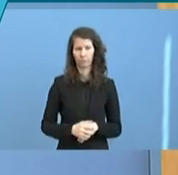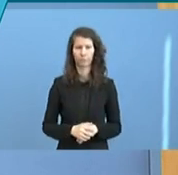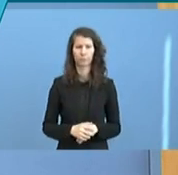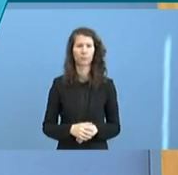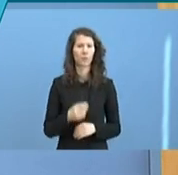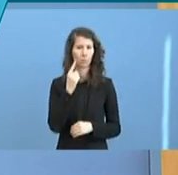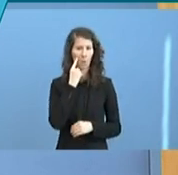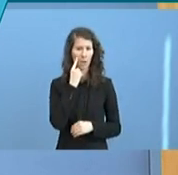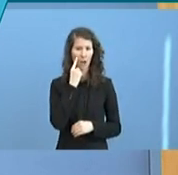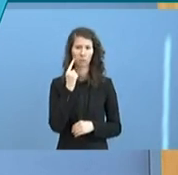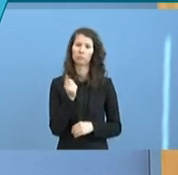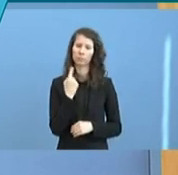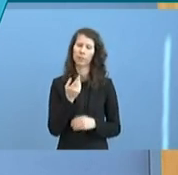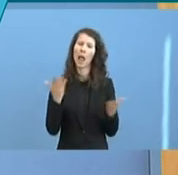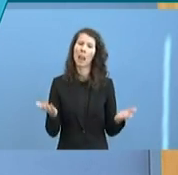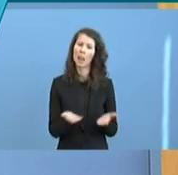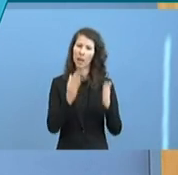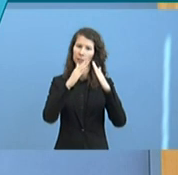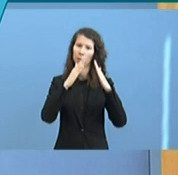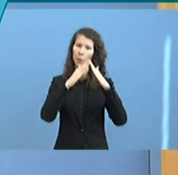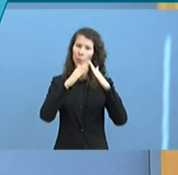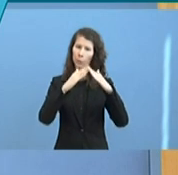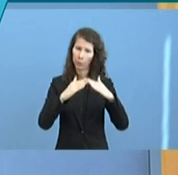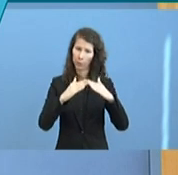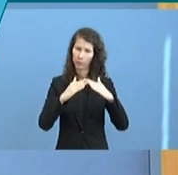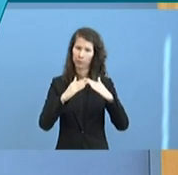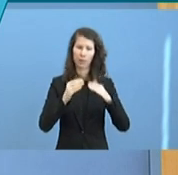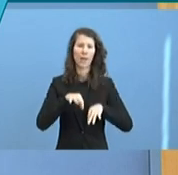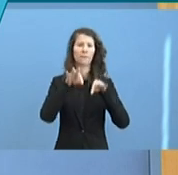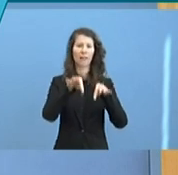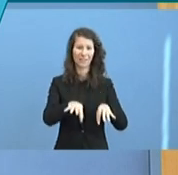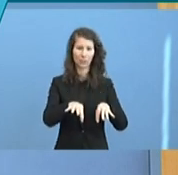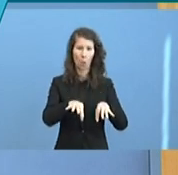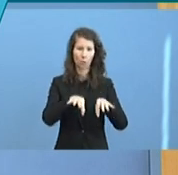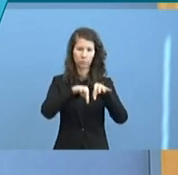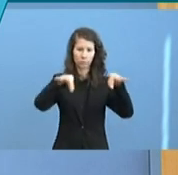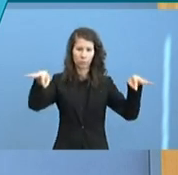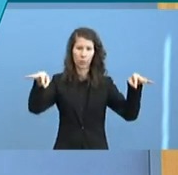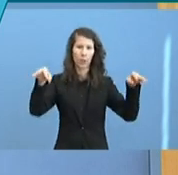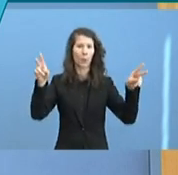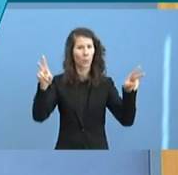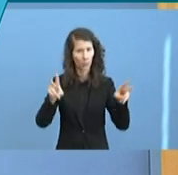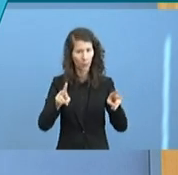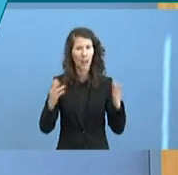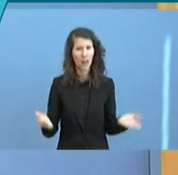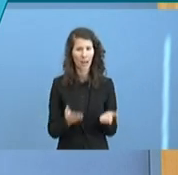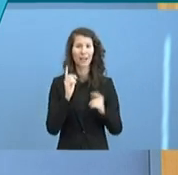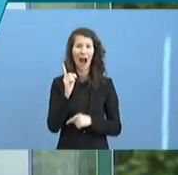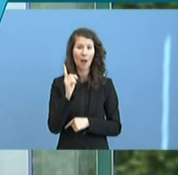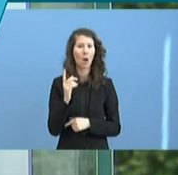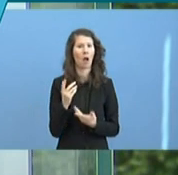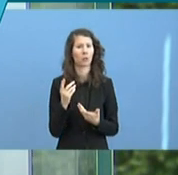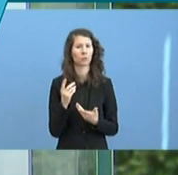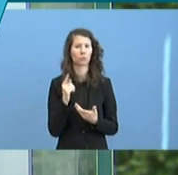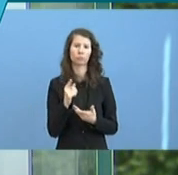zwar eine leichte Abflachung der Infektionskurve, das ist aber noch kein Grund, Entwarnung zu geben. Also wir haben nach wie vor mit